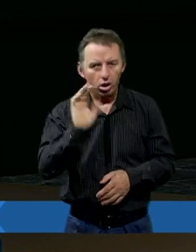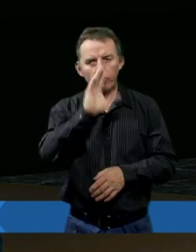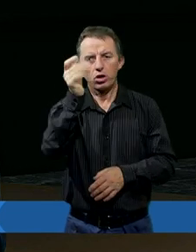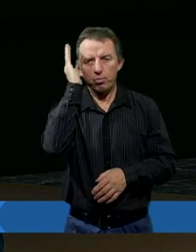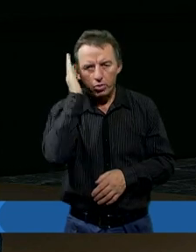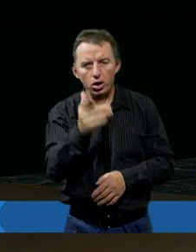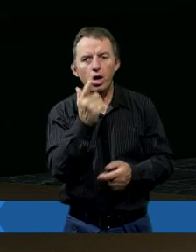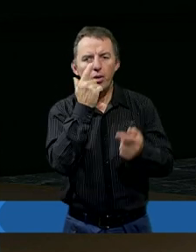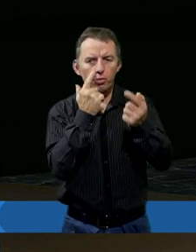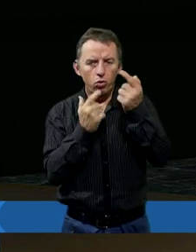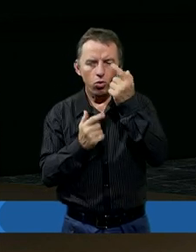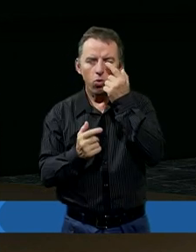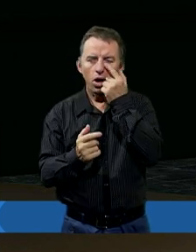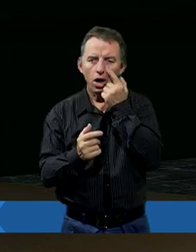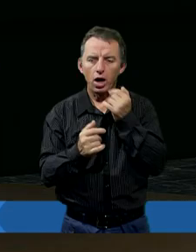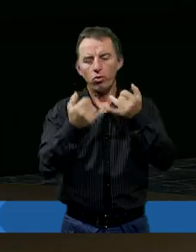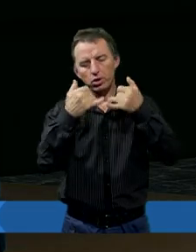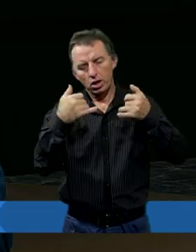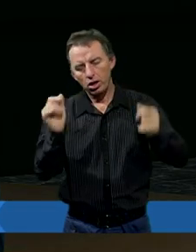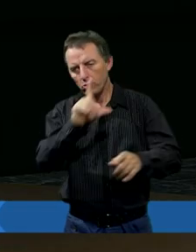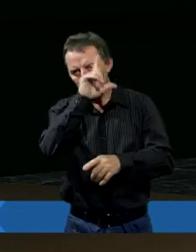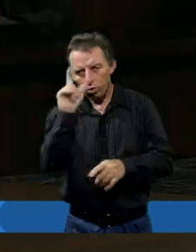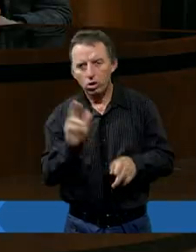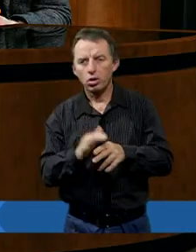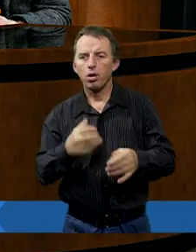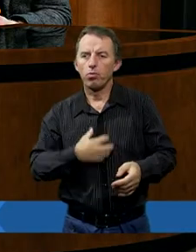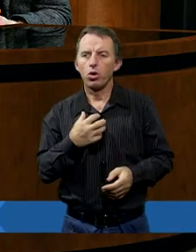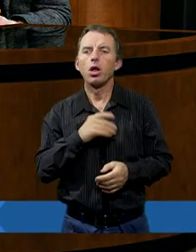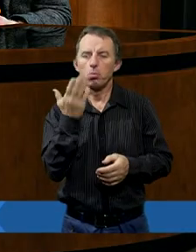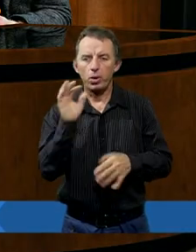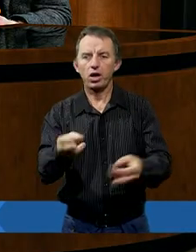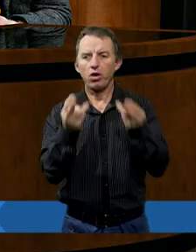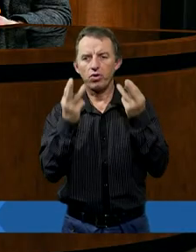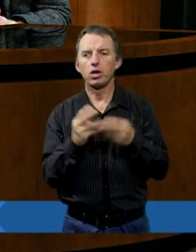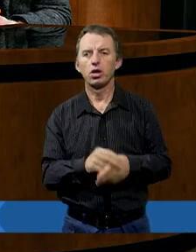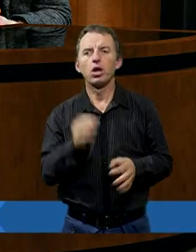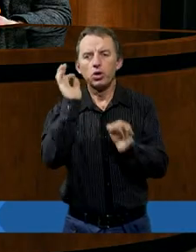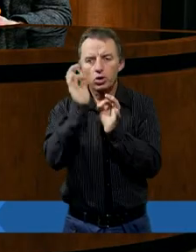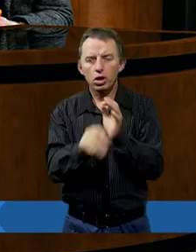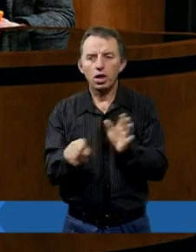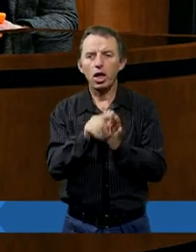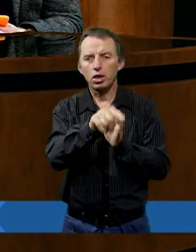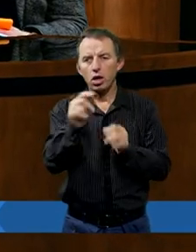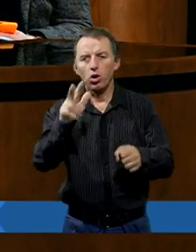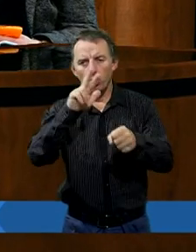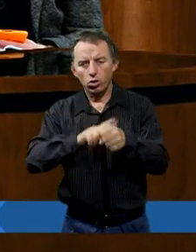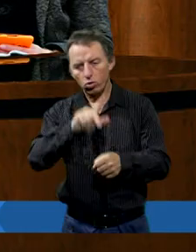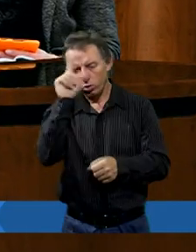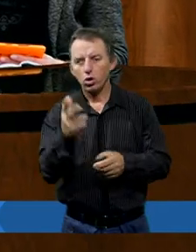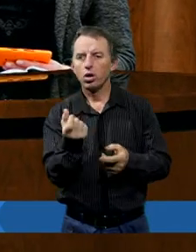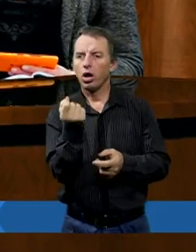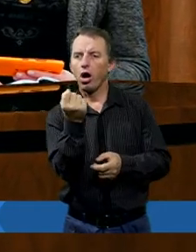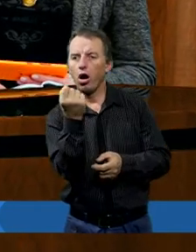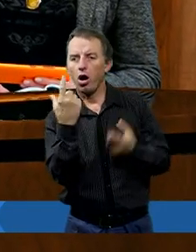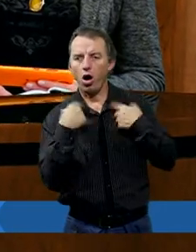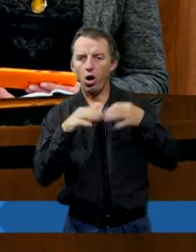będzie dobrze, ale kiedy płakał z innymi ludźmi. I to takie łączenie się w bólu. I to jest bardzo ważne. W szczególności dla tych ludzi, którzy na chwilę obecną